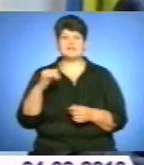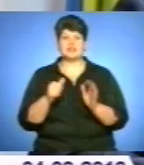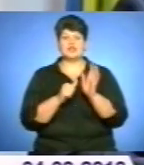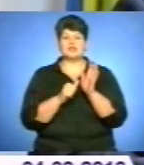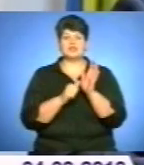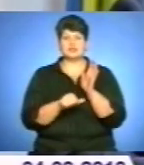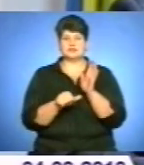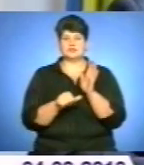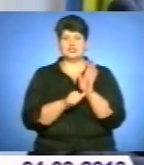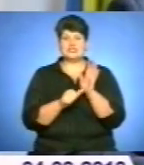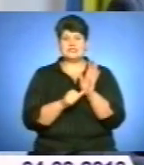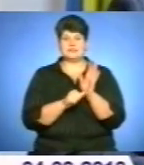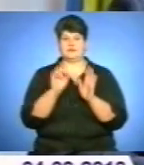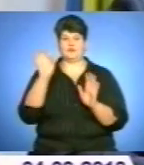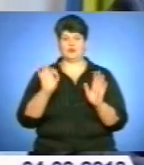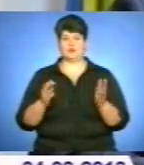відсотків.